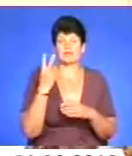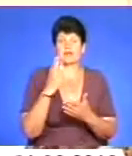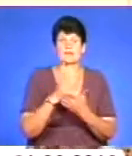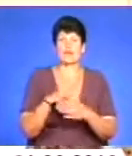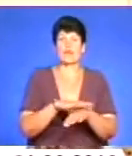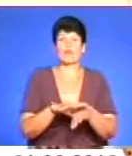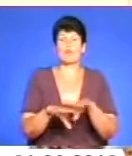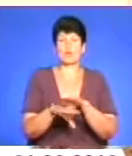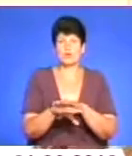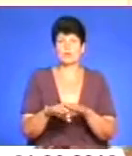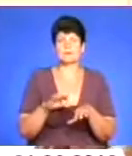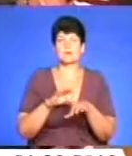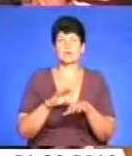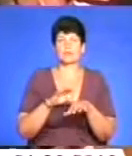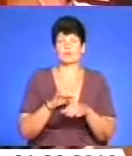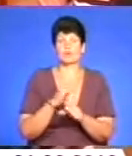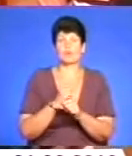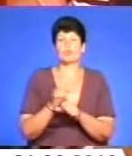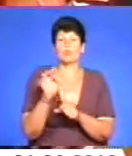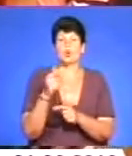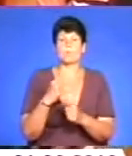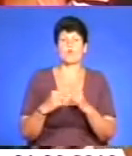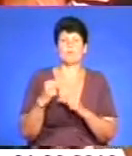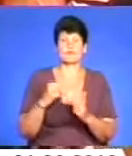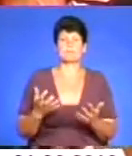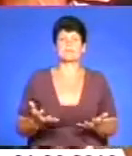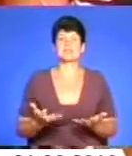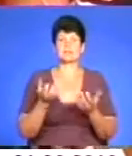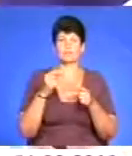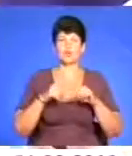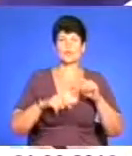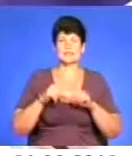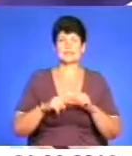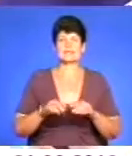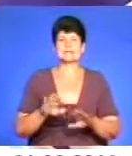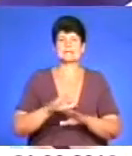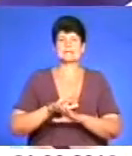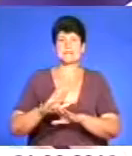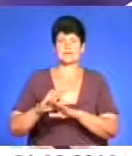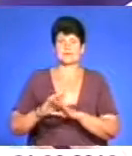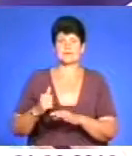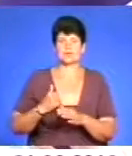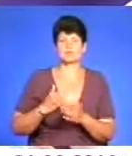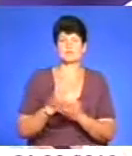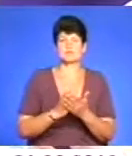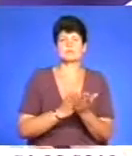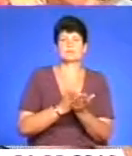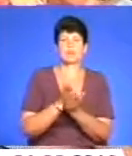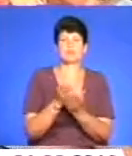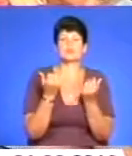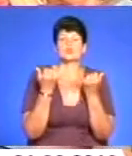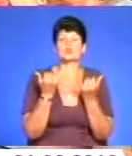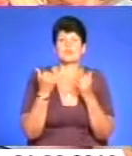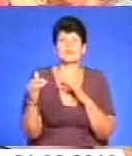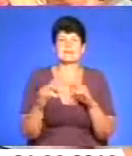полоні, але ми віддаємо роботу по їх поверненню. На підтримку родин загиблих військовослужбовців, а також учасників АТО, спрямована сьогодні і